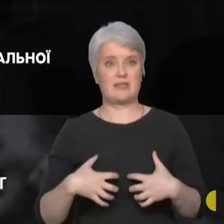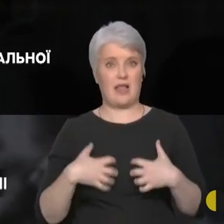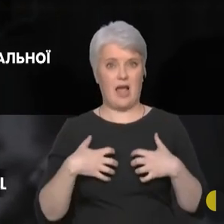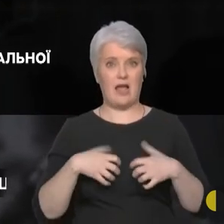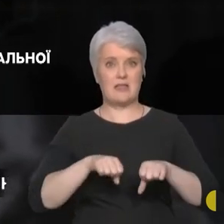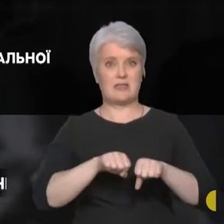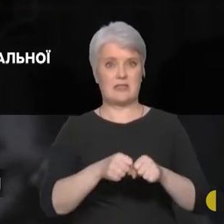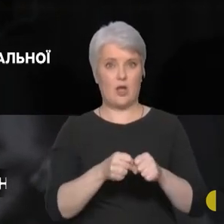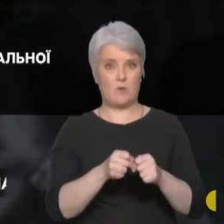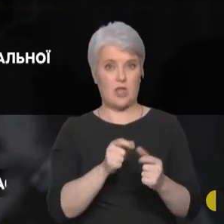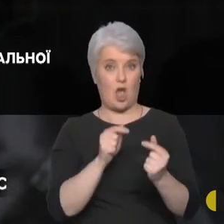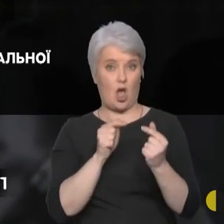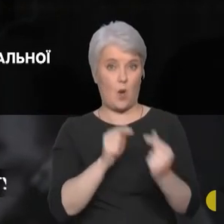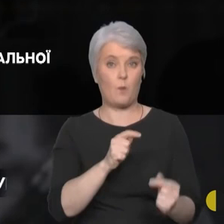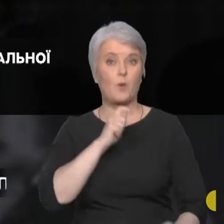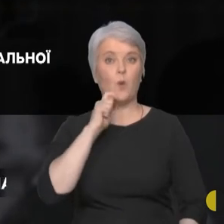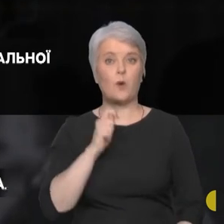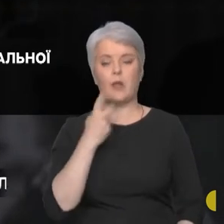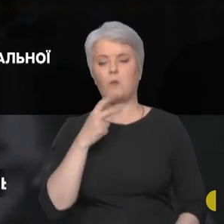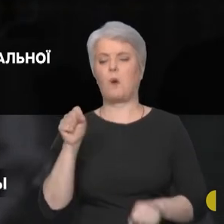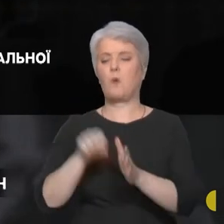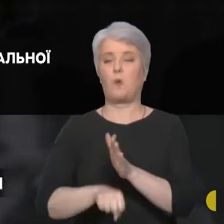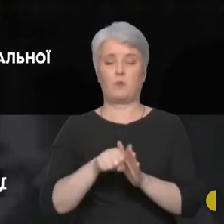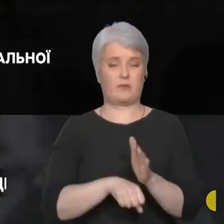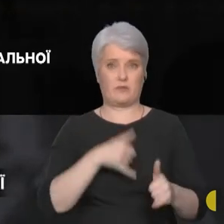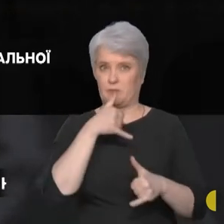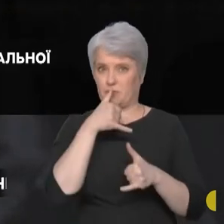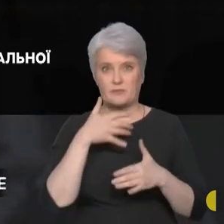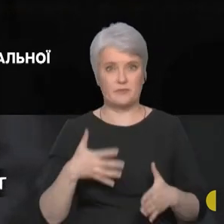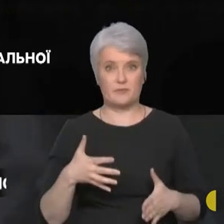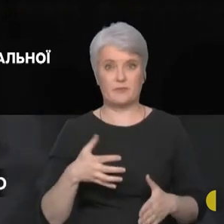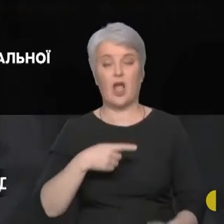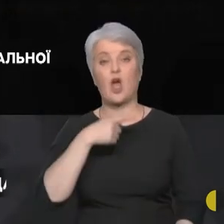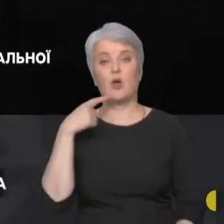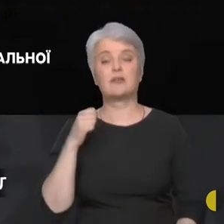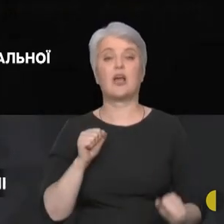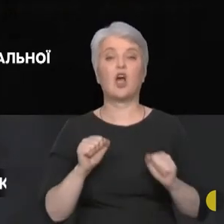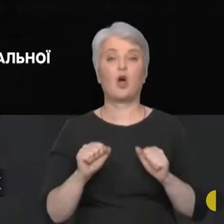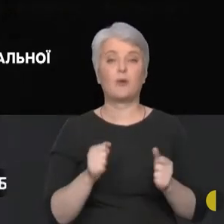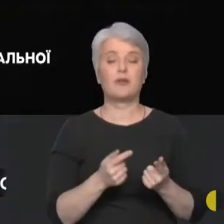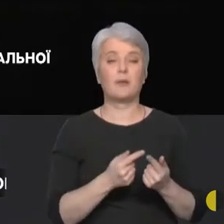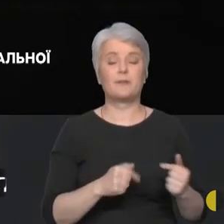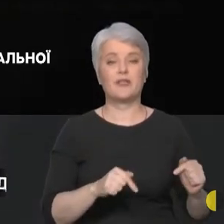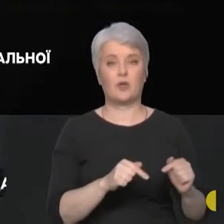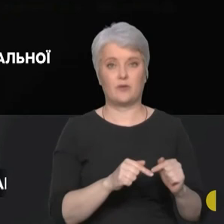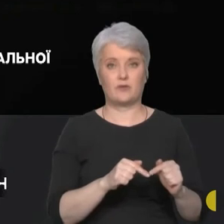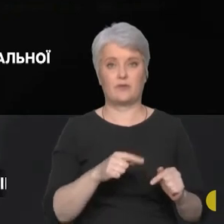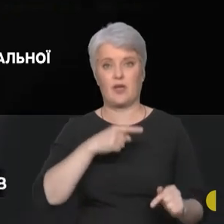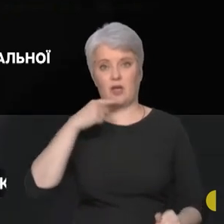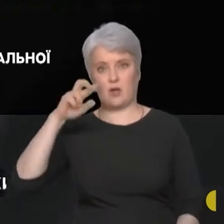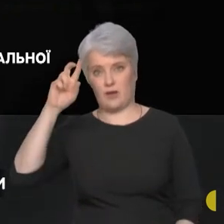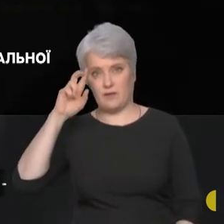українців, демонструючи жахливі злочини і вбивства, неможливо. Російські командири підрозділів Збройних сил РФ та